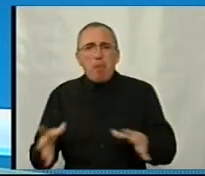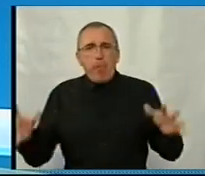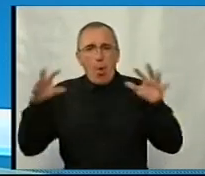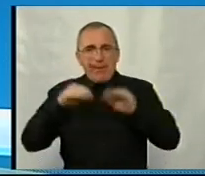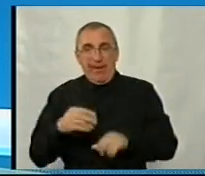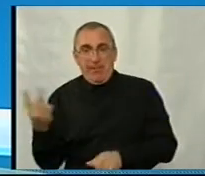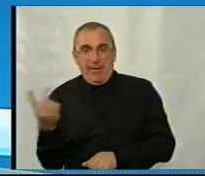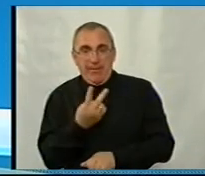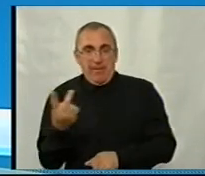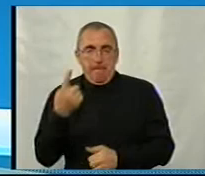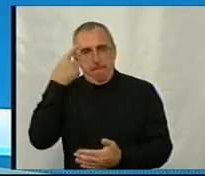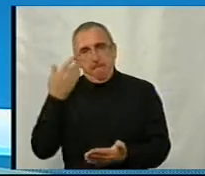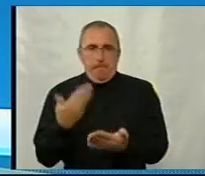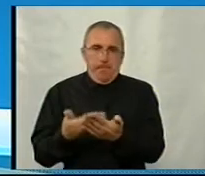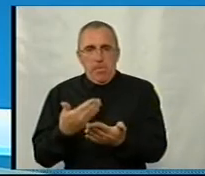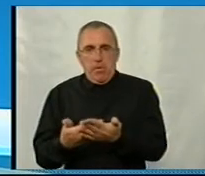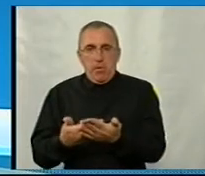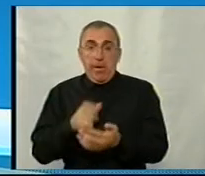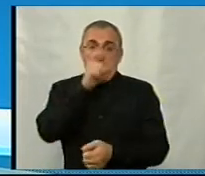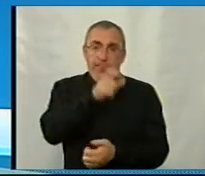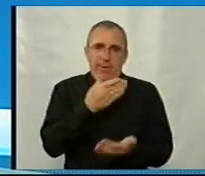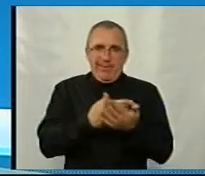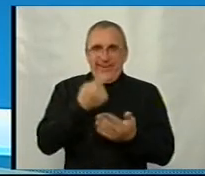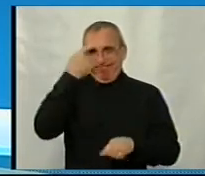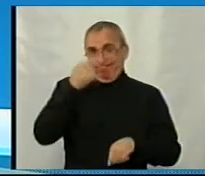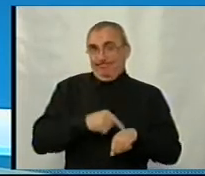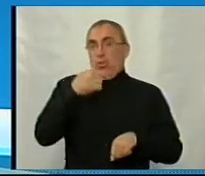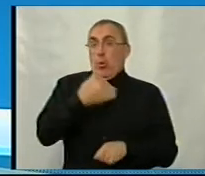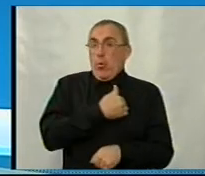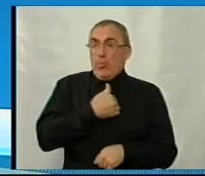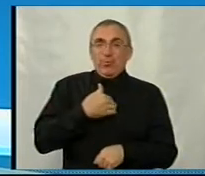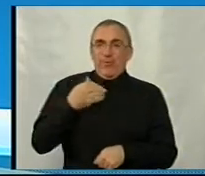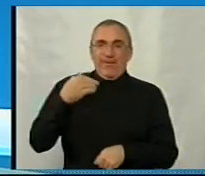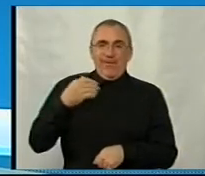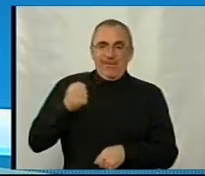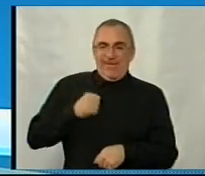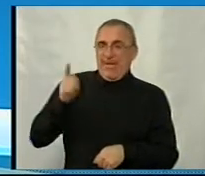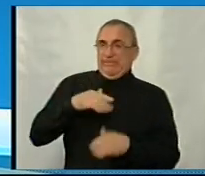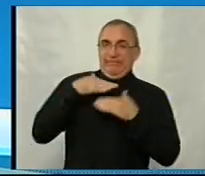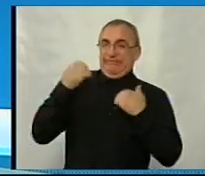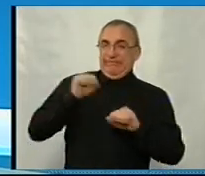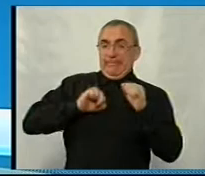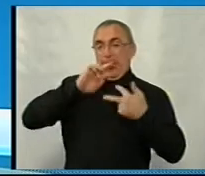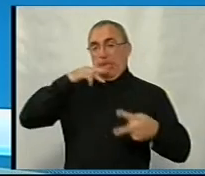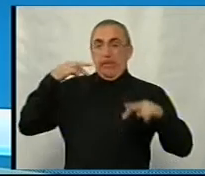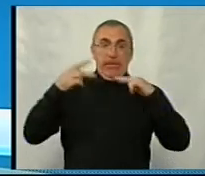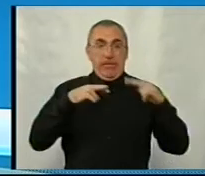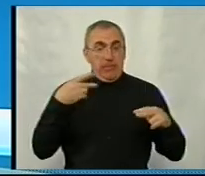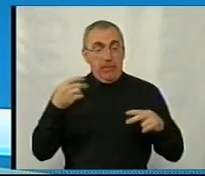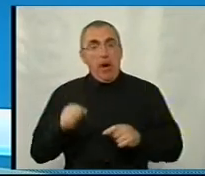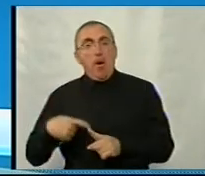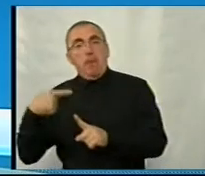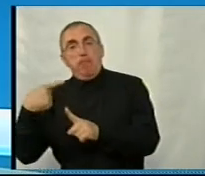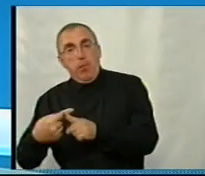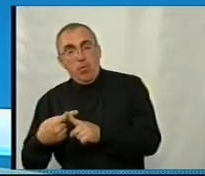припущення. Тобто, що є люди, свідомо, які хочуть не служити, як вони тут викручуються, і плюс,